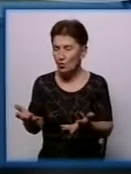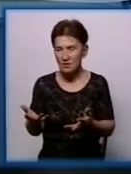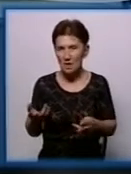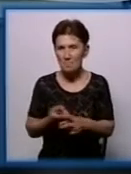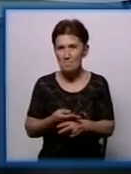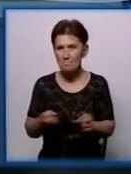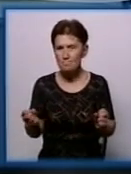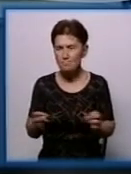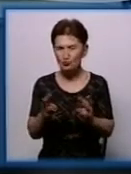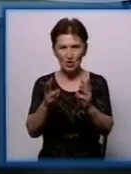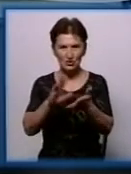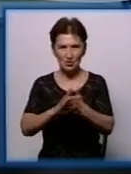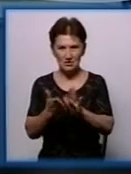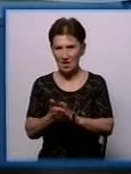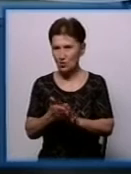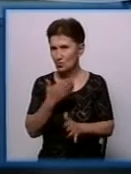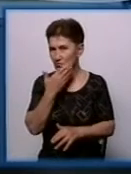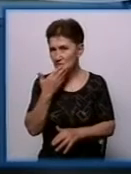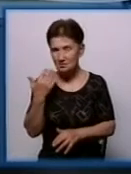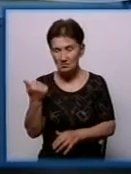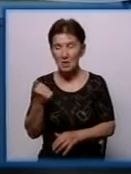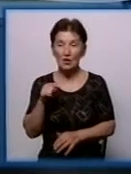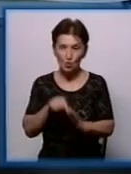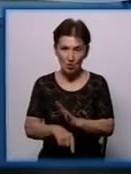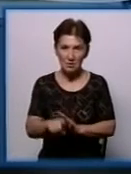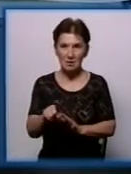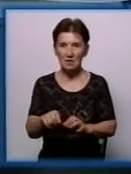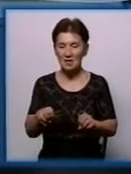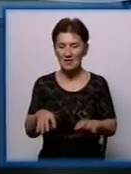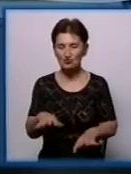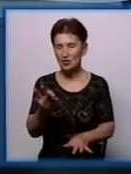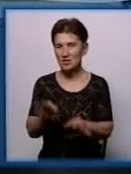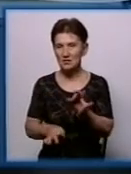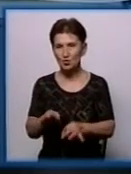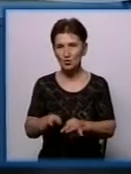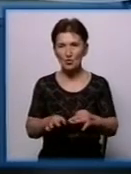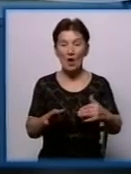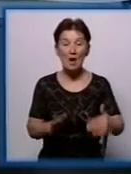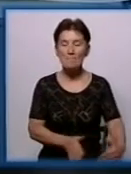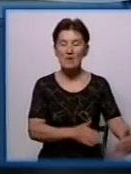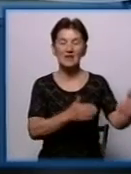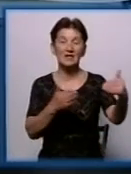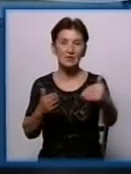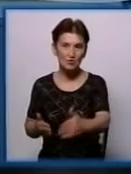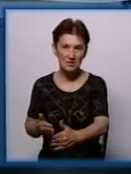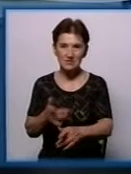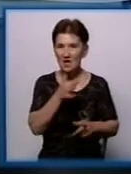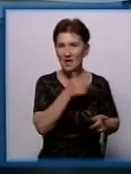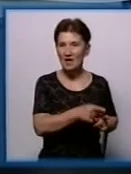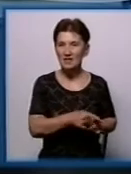стану, то ми погоджуємося і переноситься рішення суду, розгляд його на слідуючі терміни, які